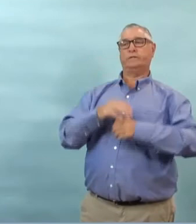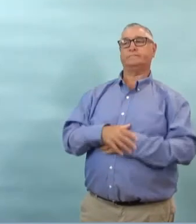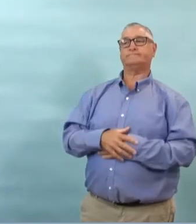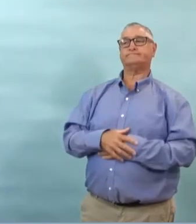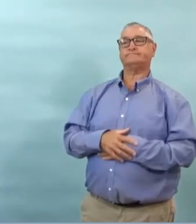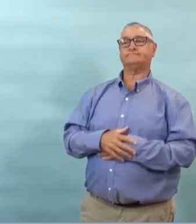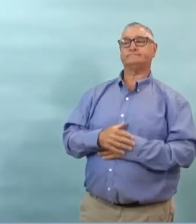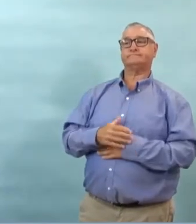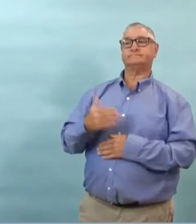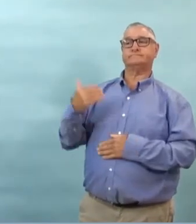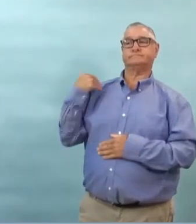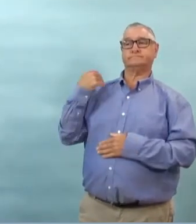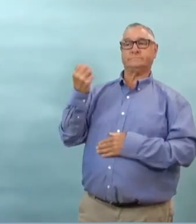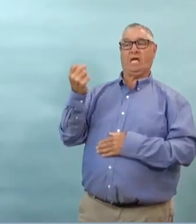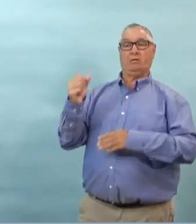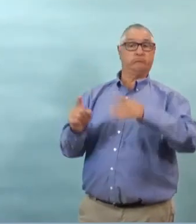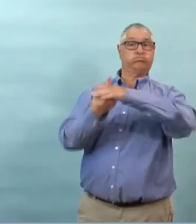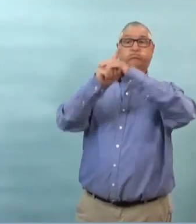lignes de communication